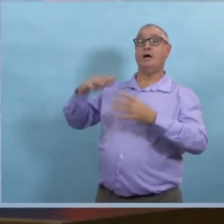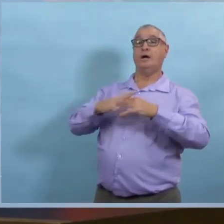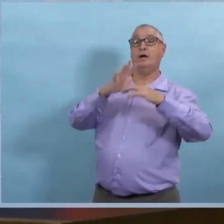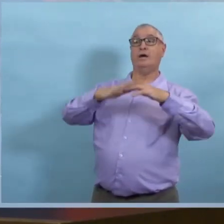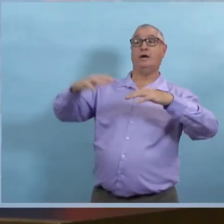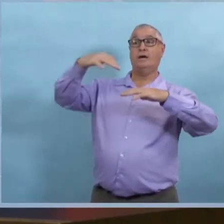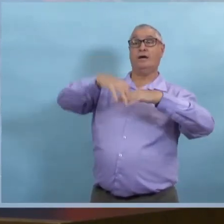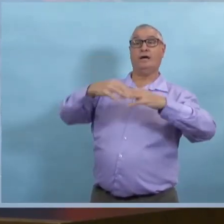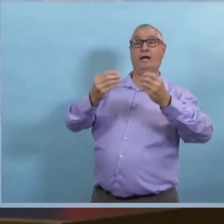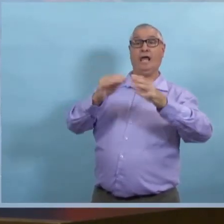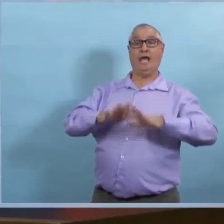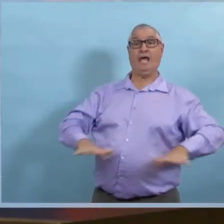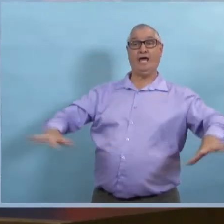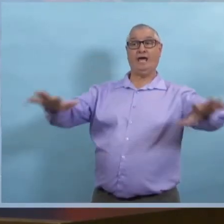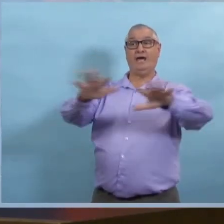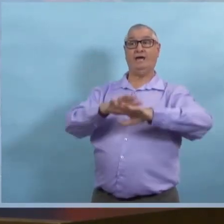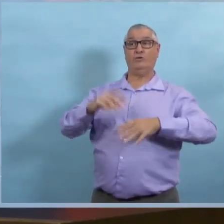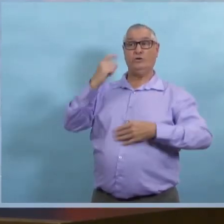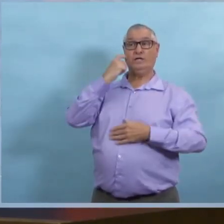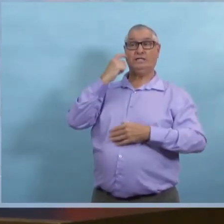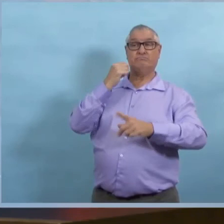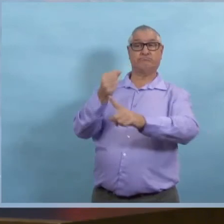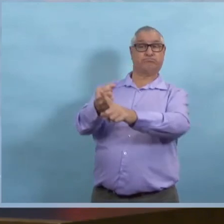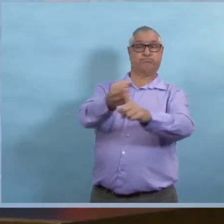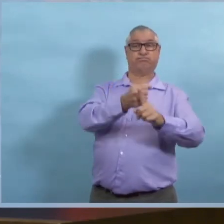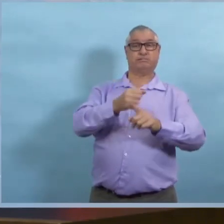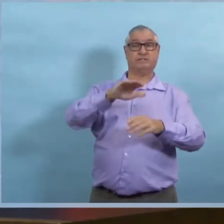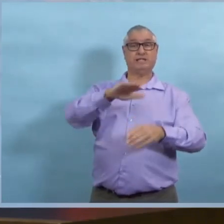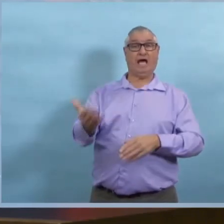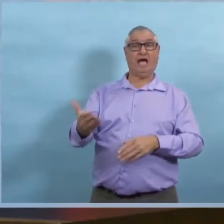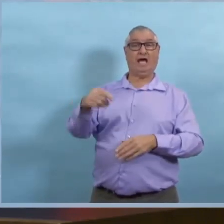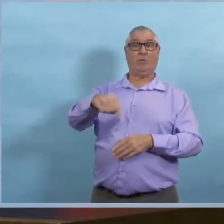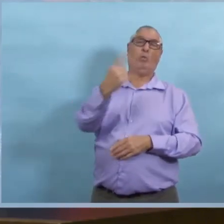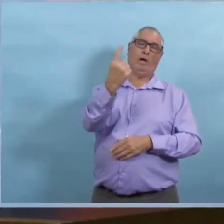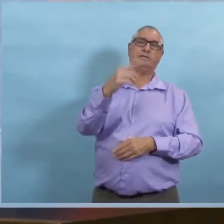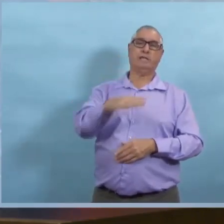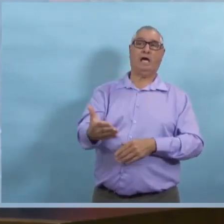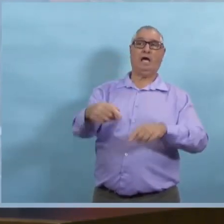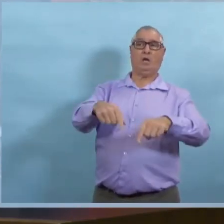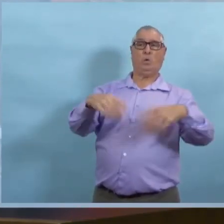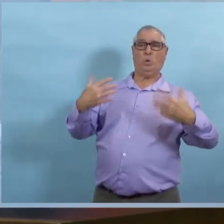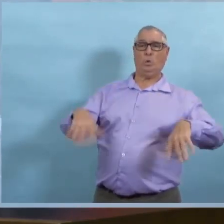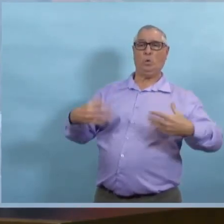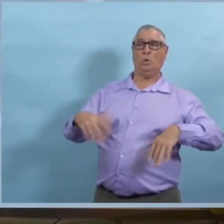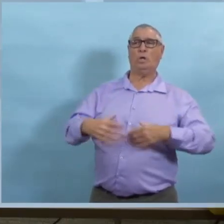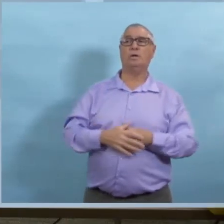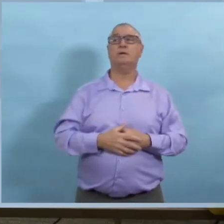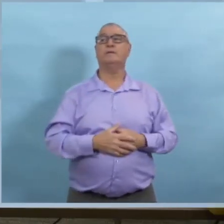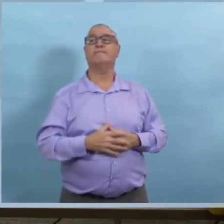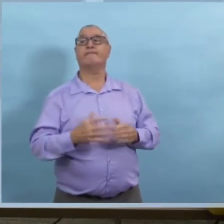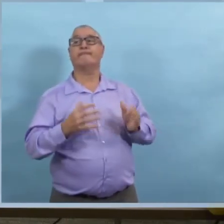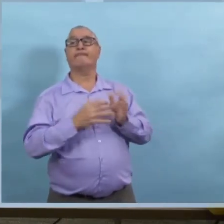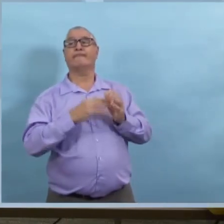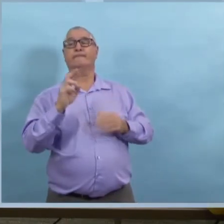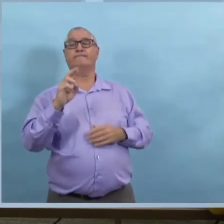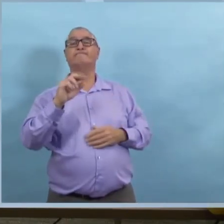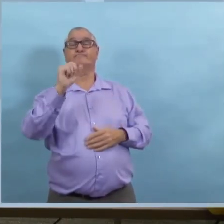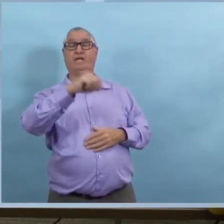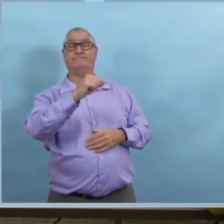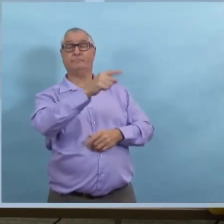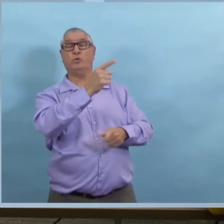Alors, est-ce qu'il y un décès sur une première nation à Manitoba? Je n'ai pas beaucoup de détails, mais c'est un homme qui était un